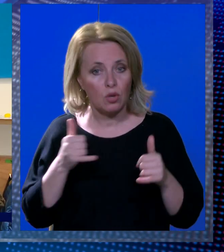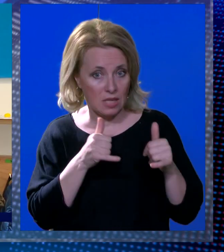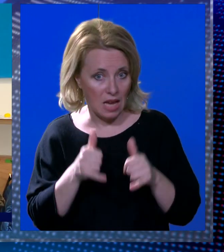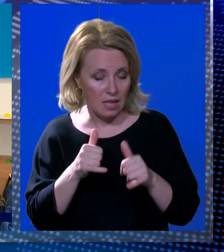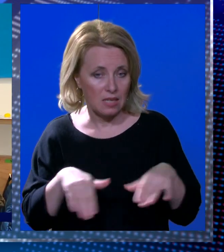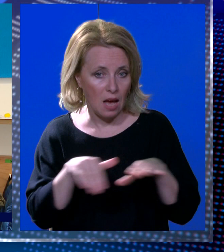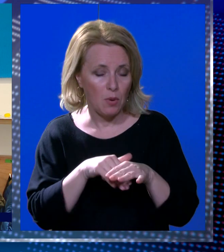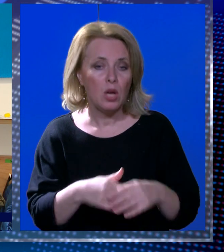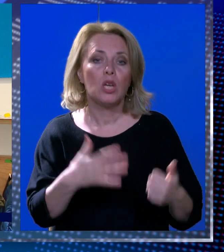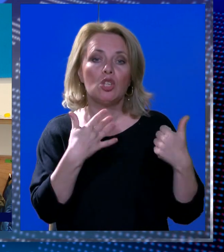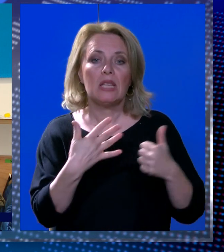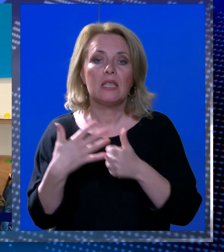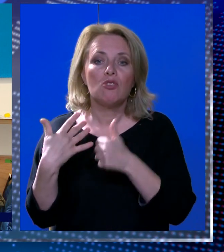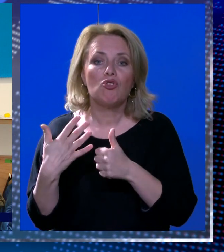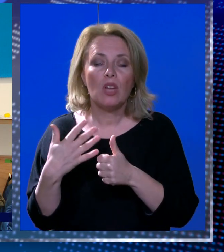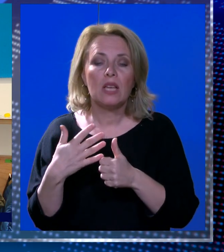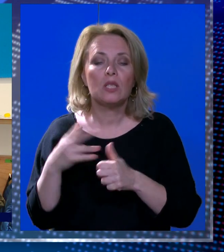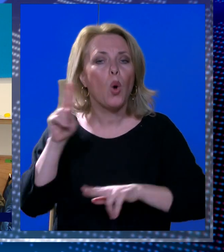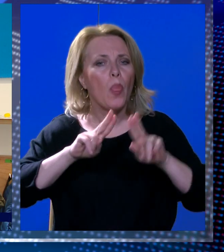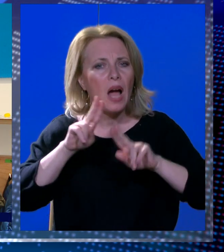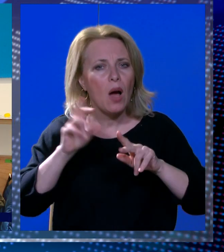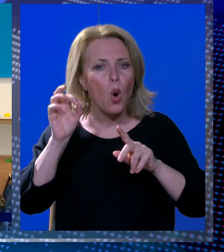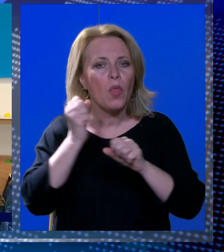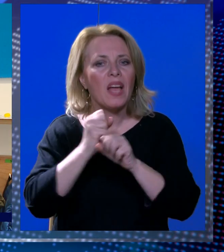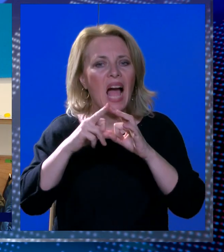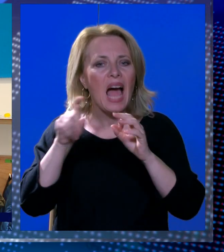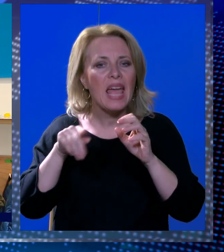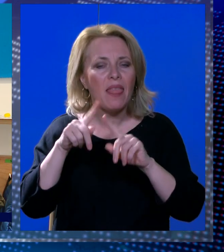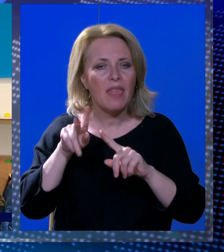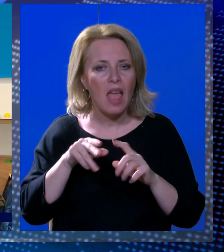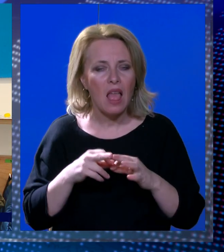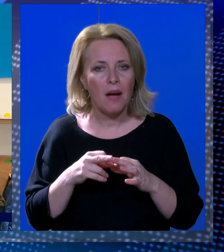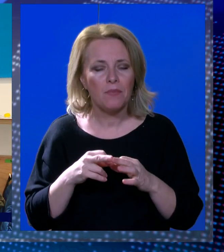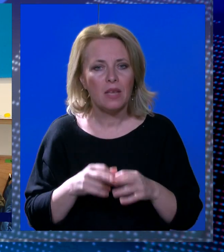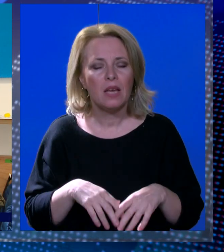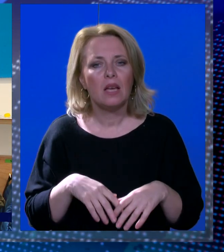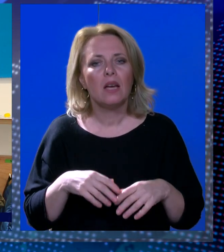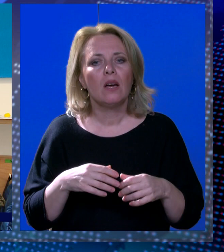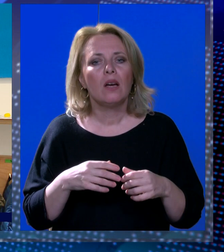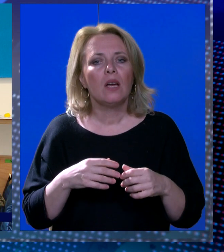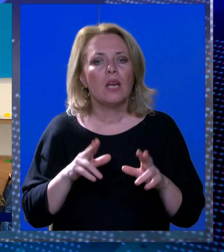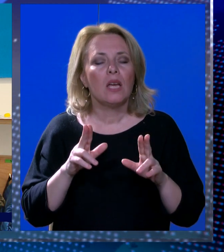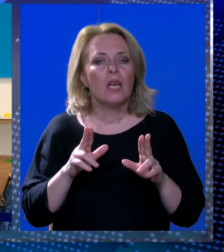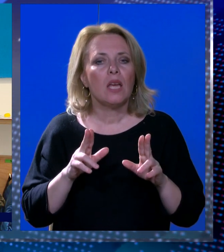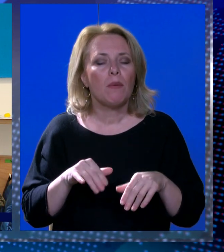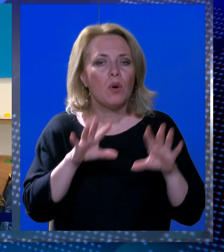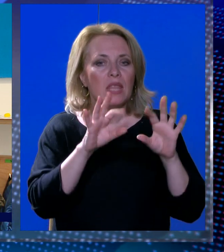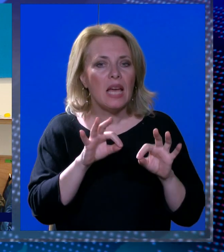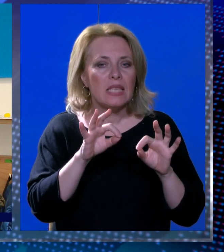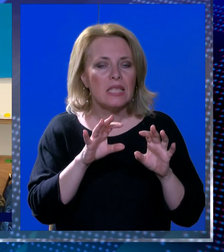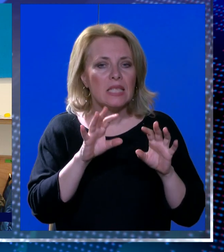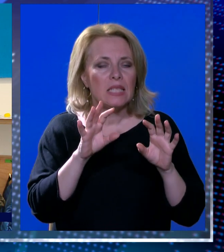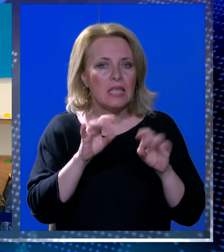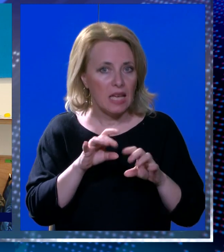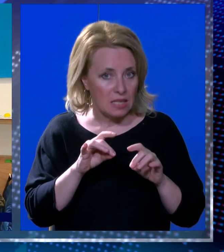zaposleno stalno 66 odgajatelja. Od tis 66, sobstveno da smo ženski kolektiv, imamo 10